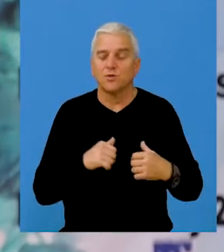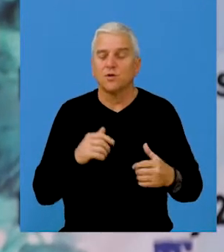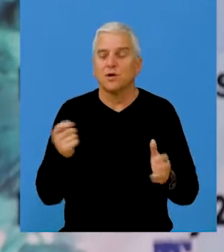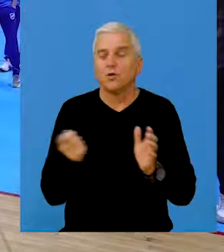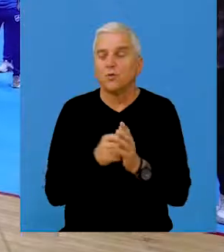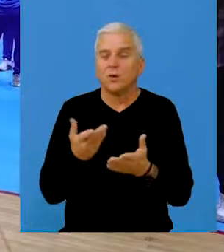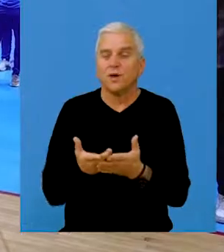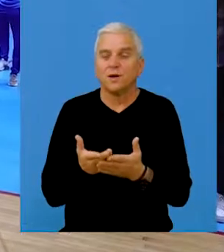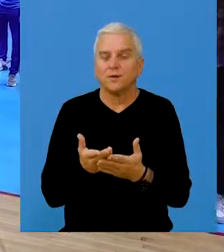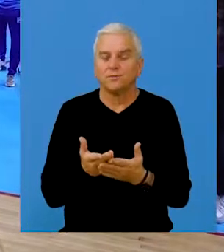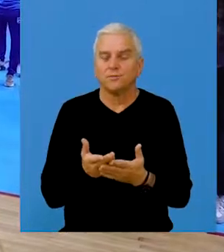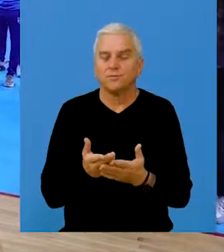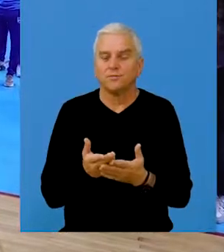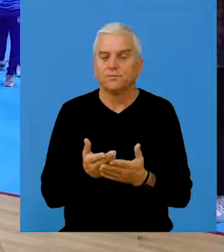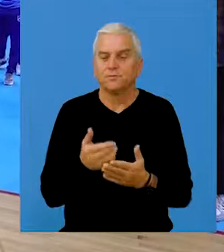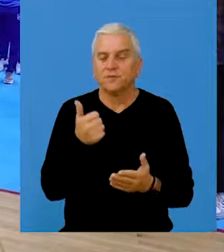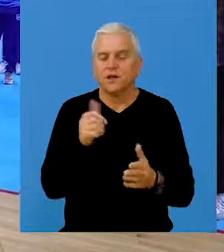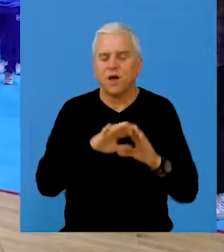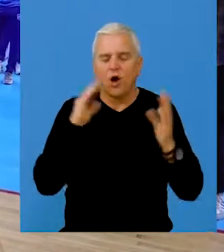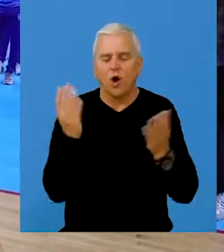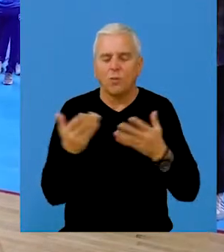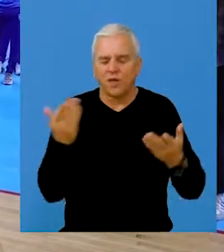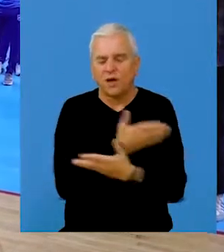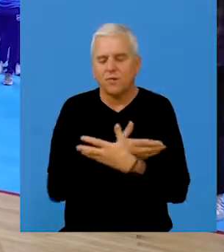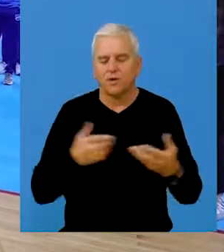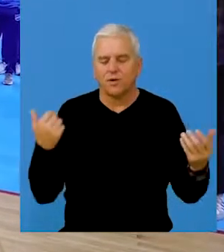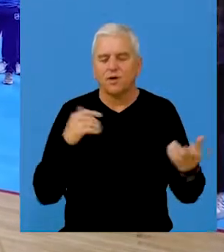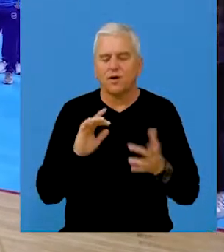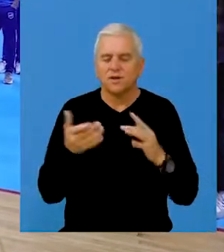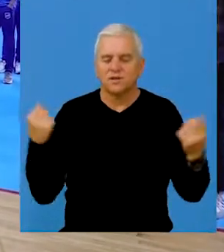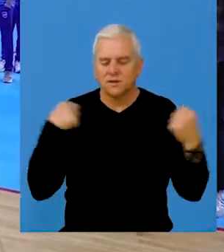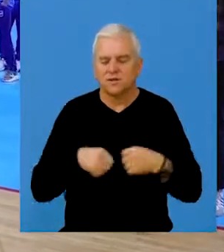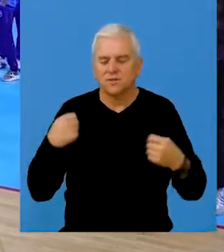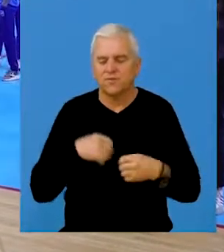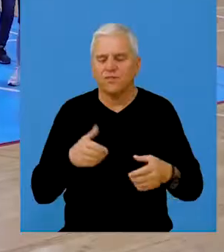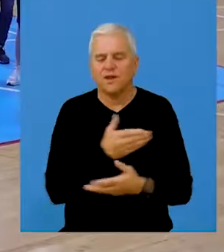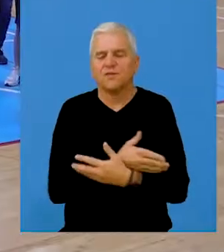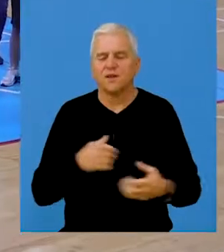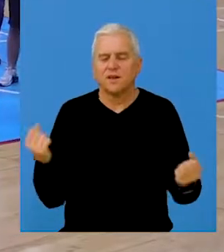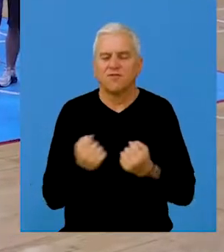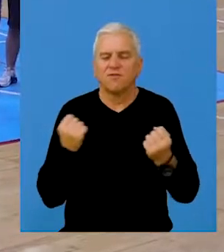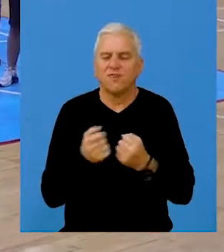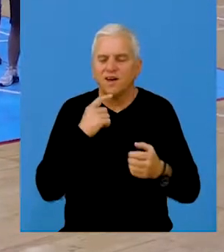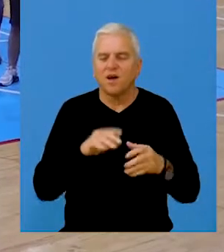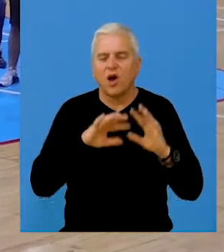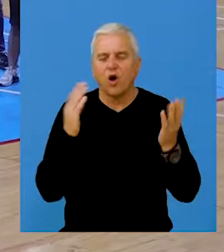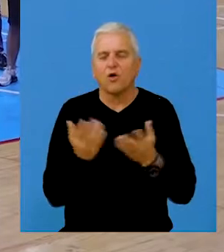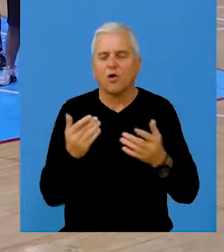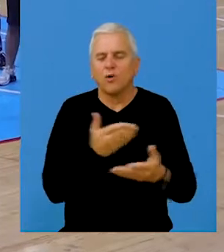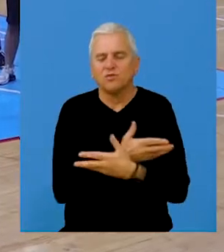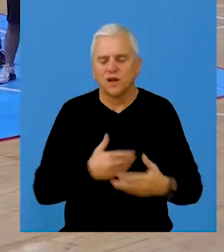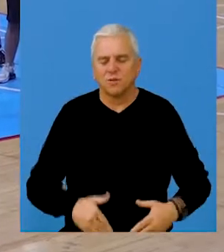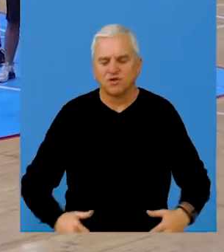donacijom od njih smo kupili jedan komplet opreme, sportsku trenericu, dug za zagrevanje,